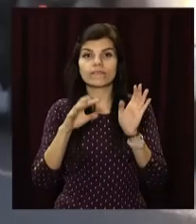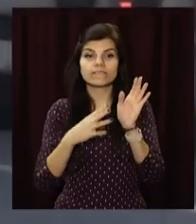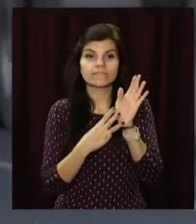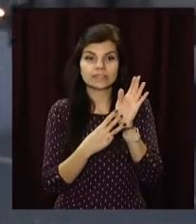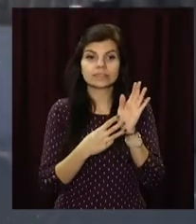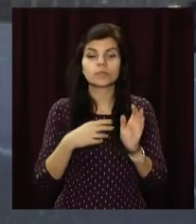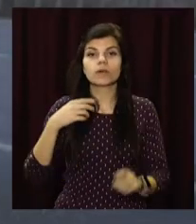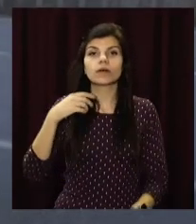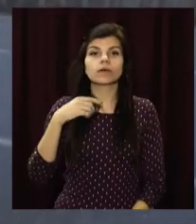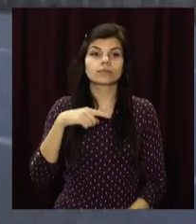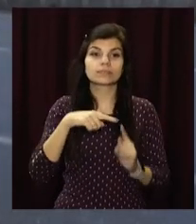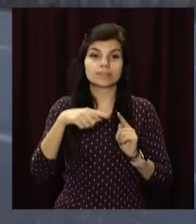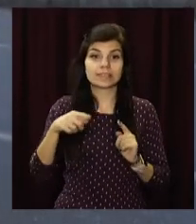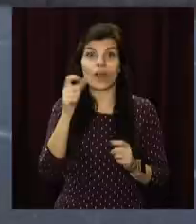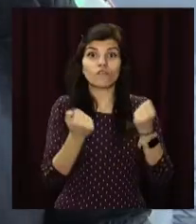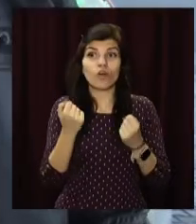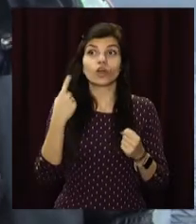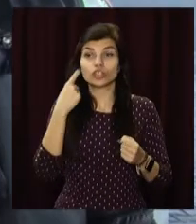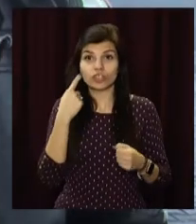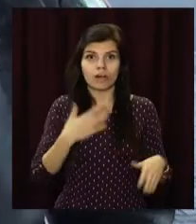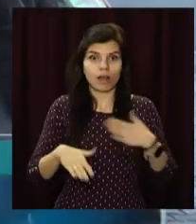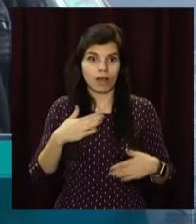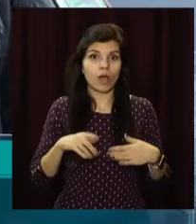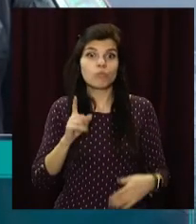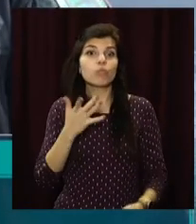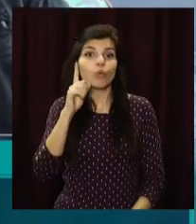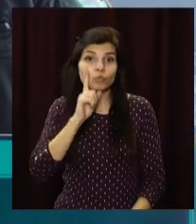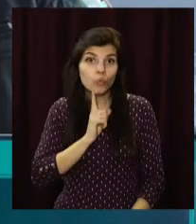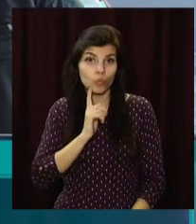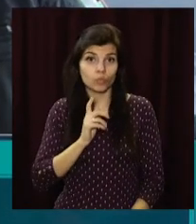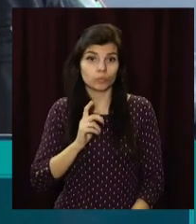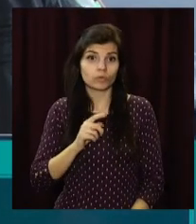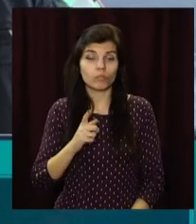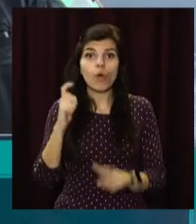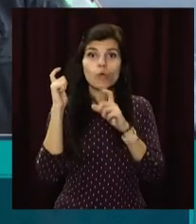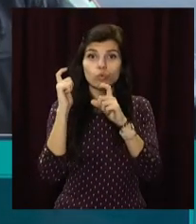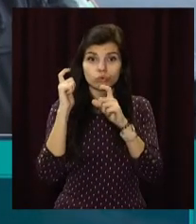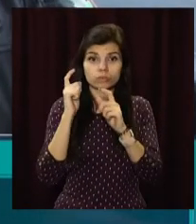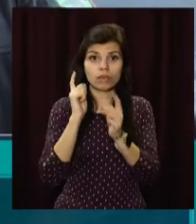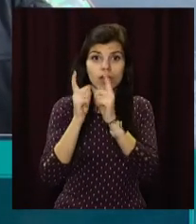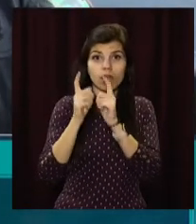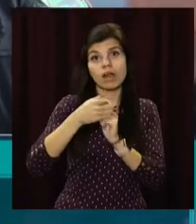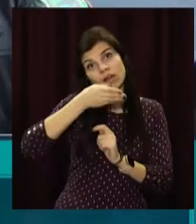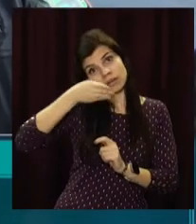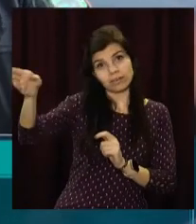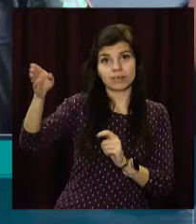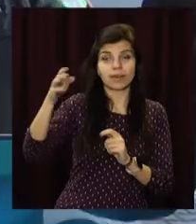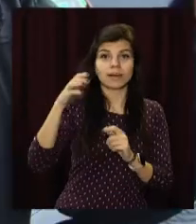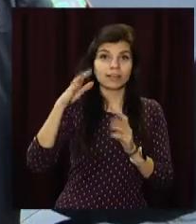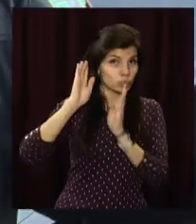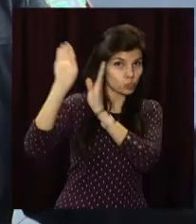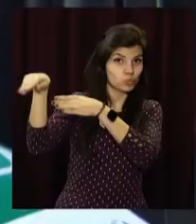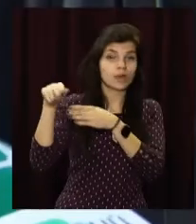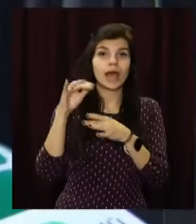Запоріжжя, Маріуполь. Цьому зраділи водії. Удобні був в плані того, що, мабуть, грузові машини всі пійдуть по ній і розгрузиться